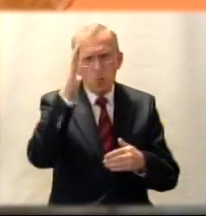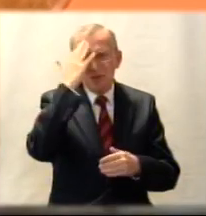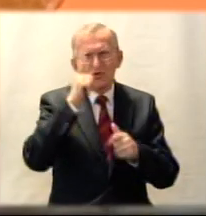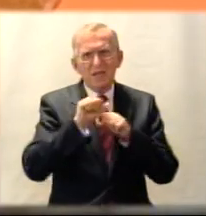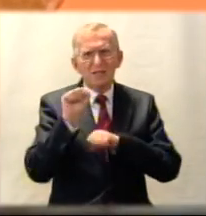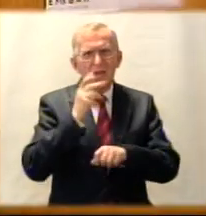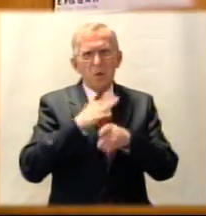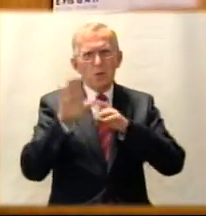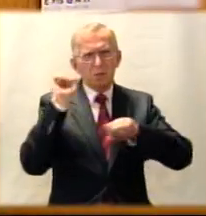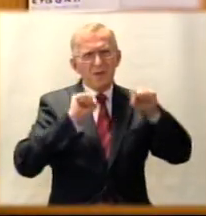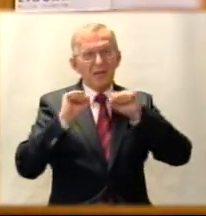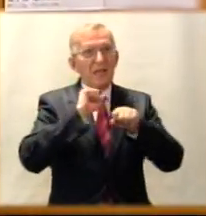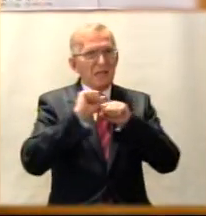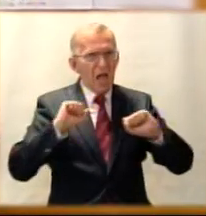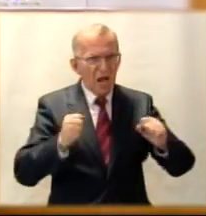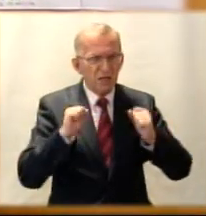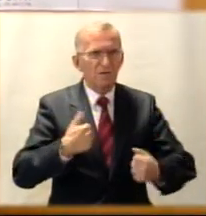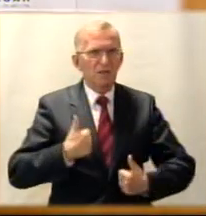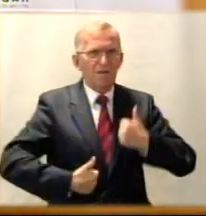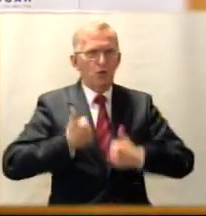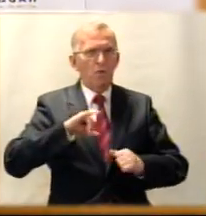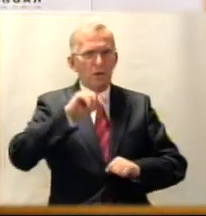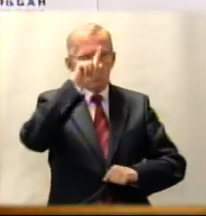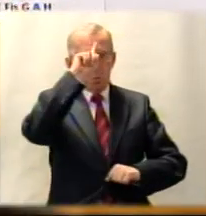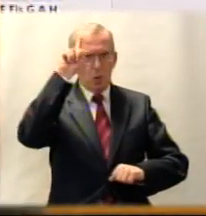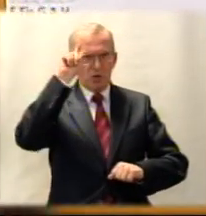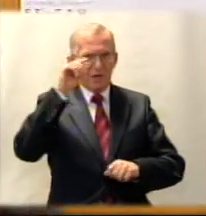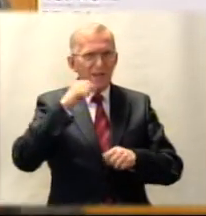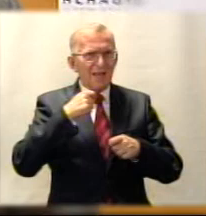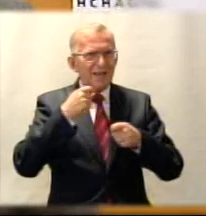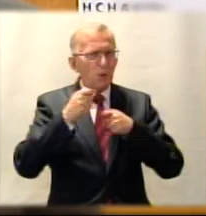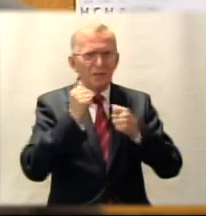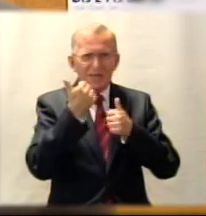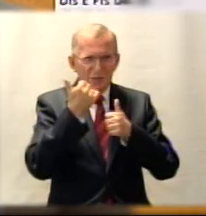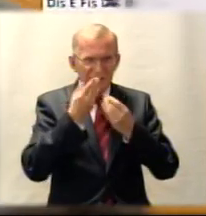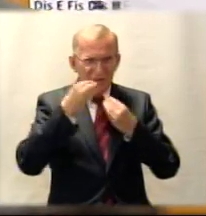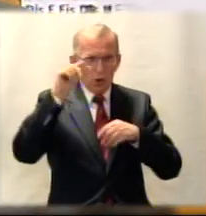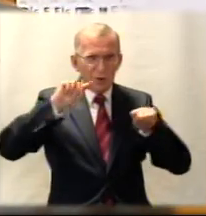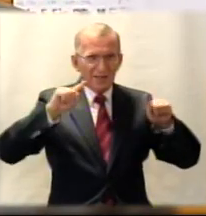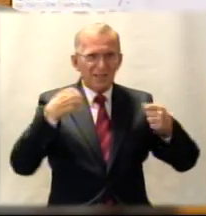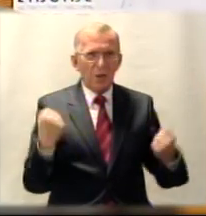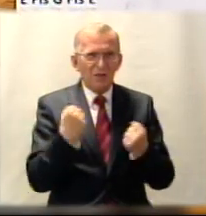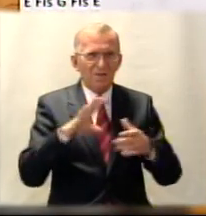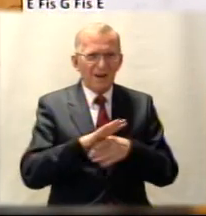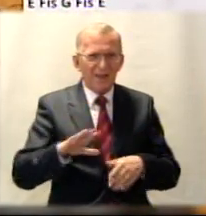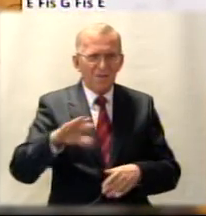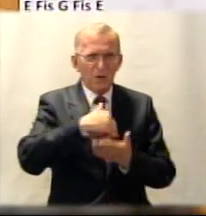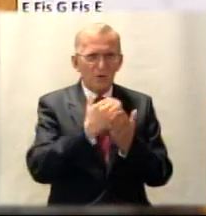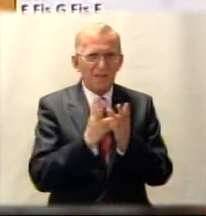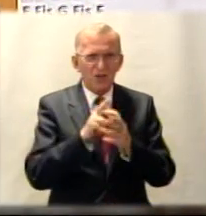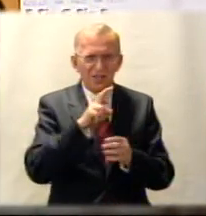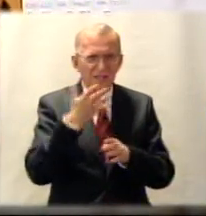niepełnosprawny. Jest aktywny zawodowo i społecznie. Kieruje jedną z największych organizacji działających w regionie na rzecz